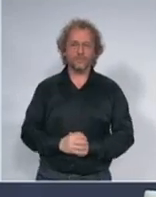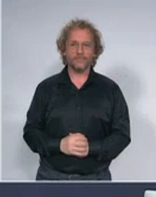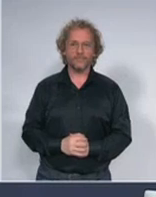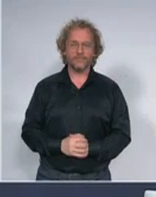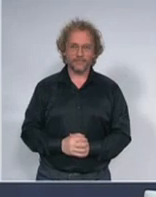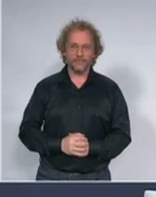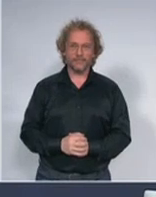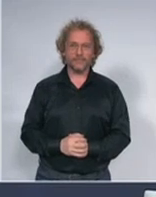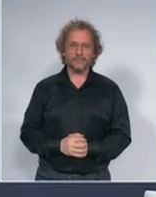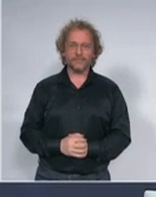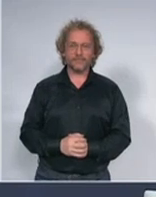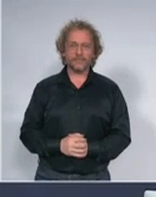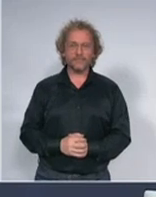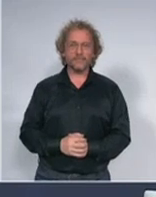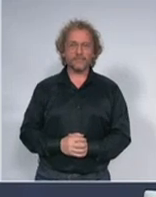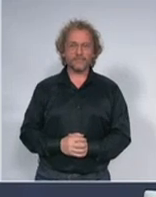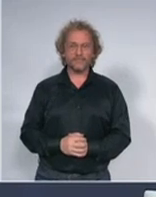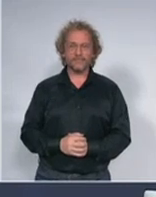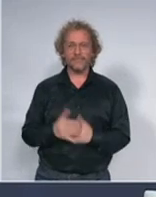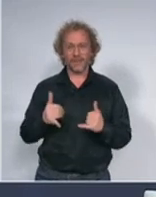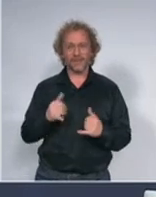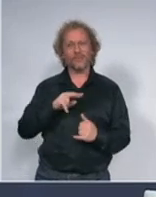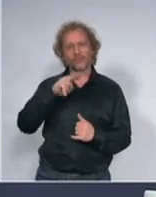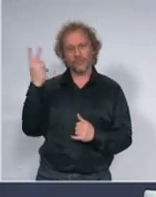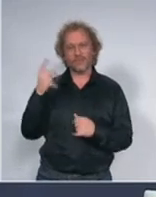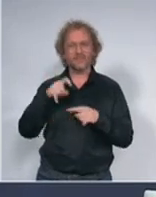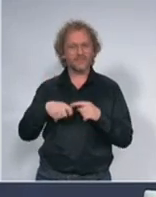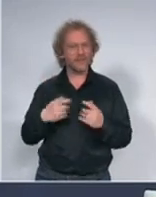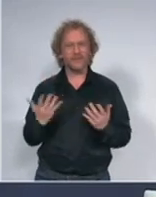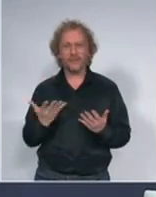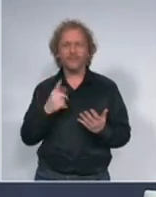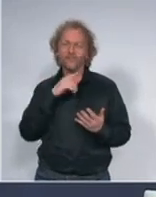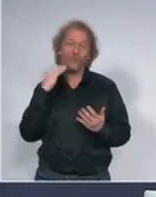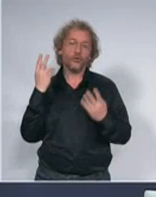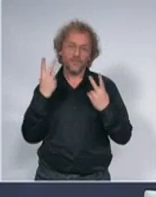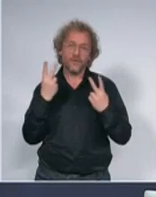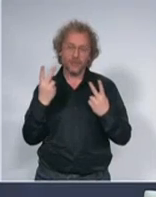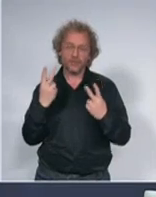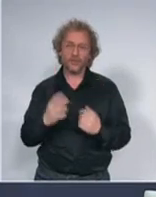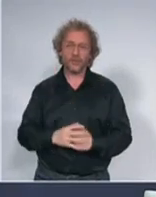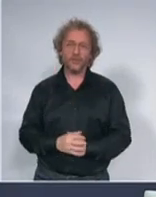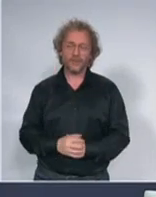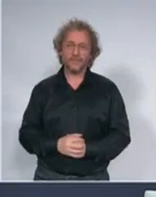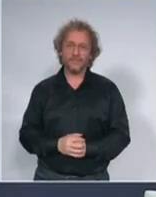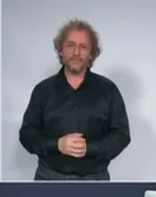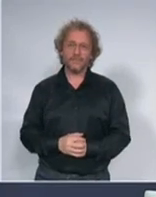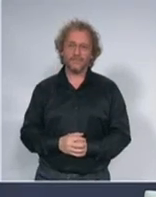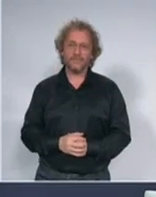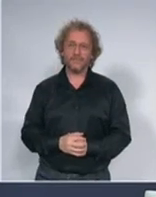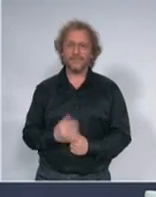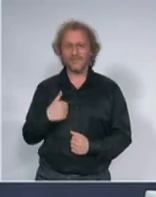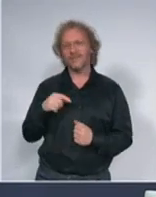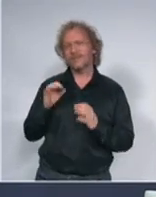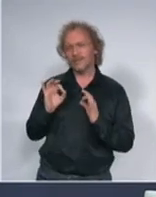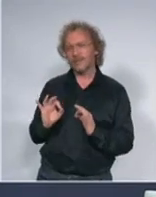Sada o nekim drugim stvarima koje su važne i za koje sam sigurna da donekle brinu, posebno naše